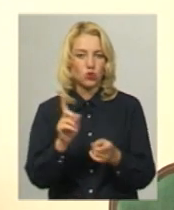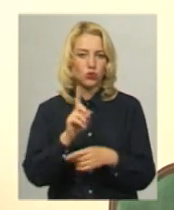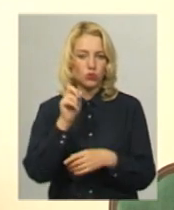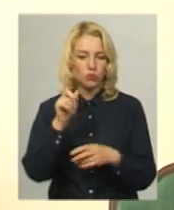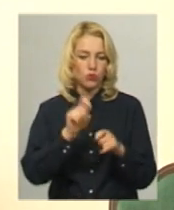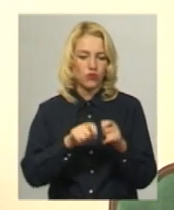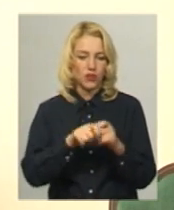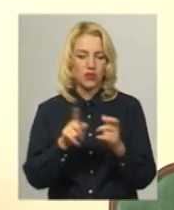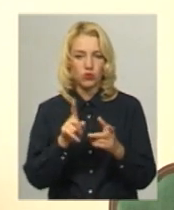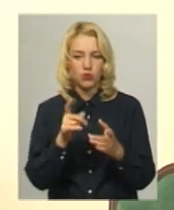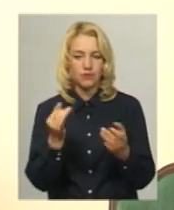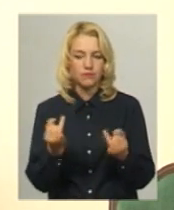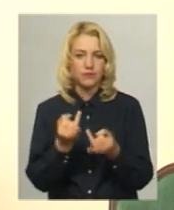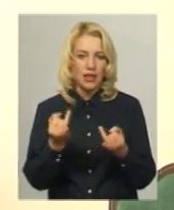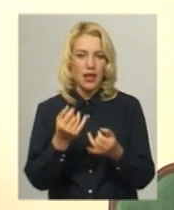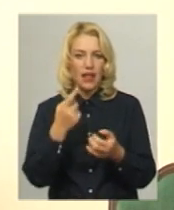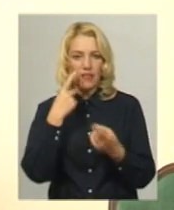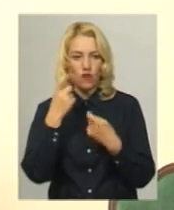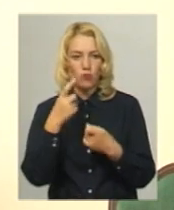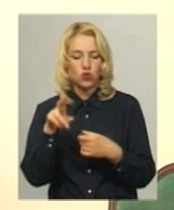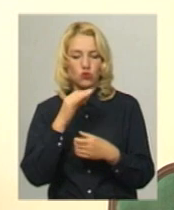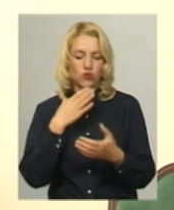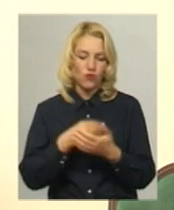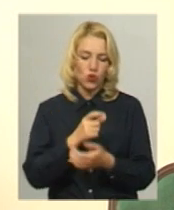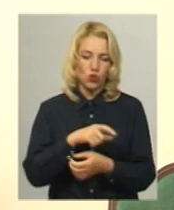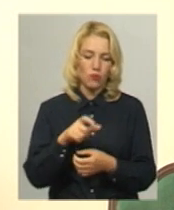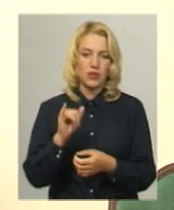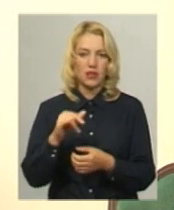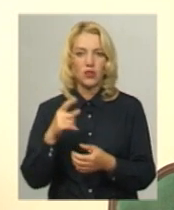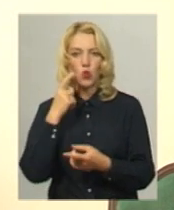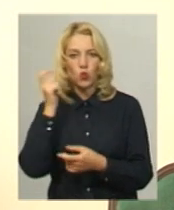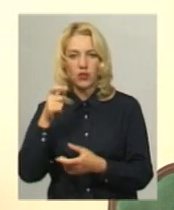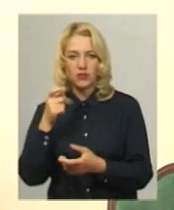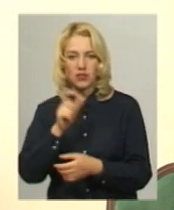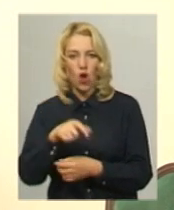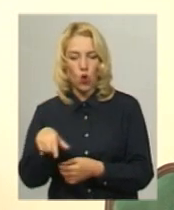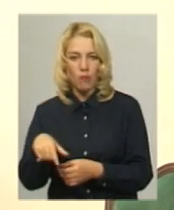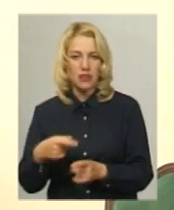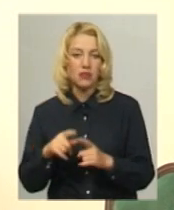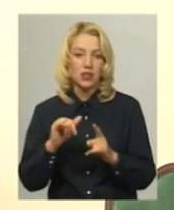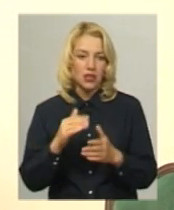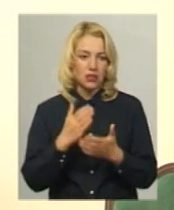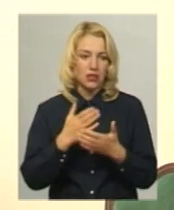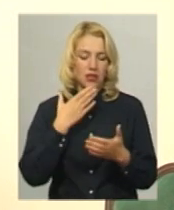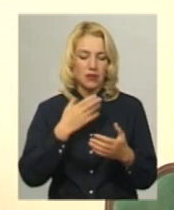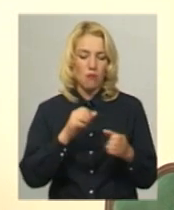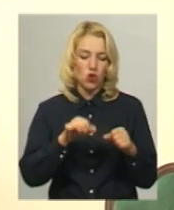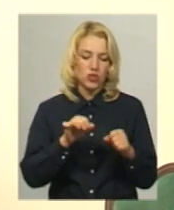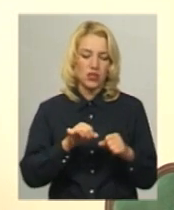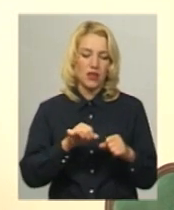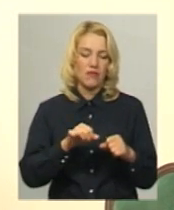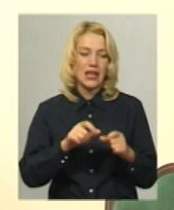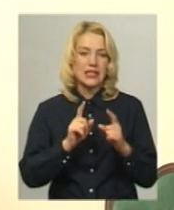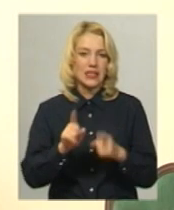інформацію щодо своїх громадян, щодо українських громадян, можливих загроз, ризиків при перетині